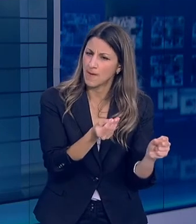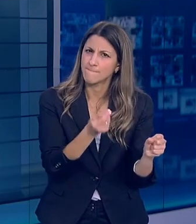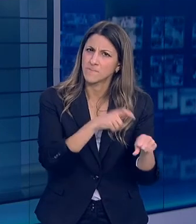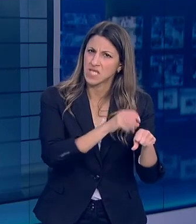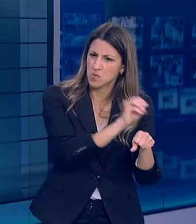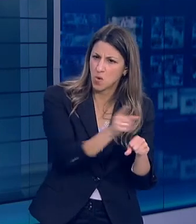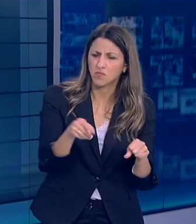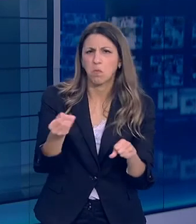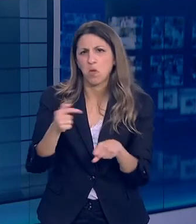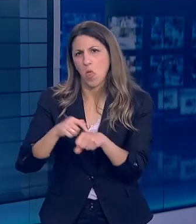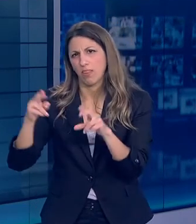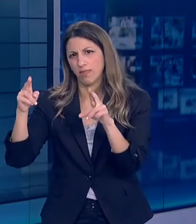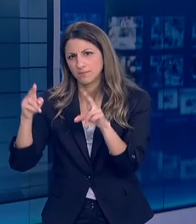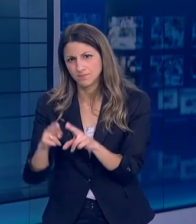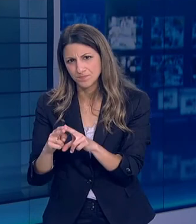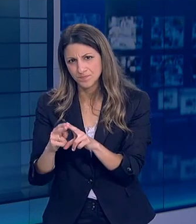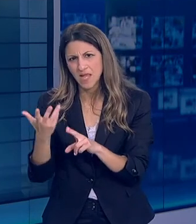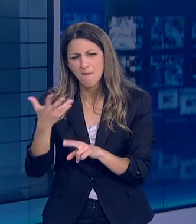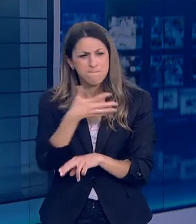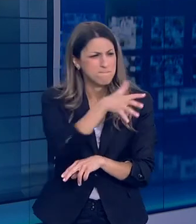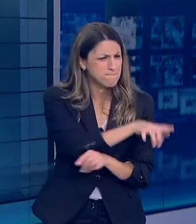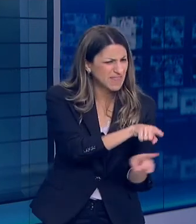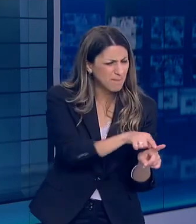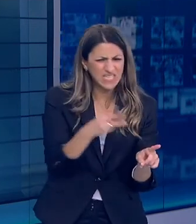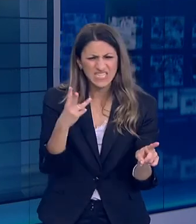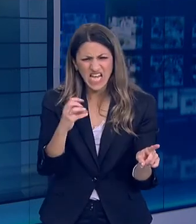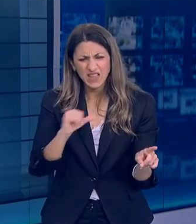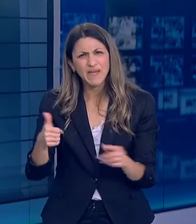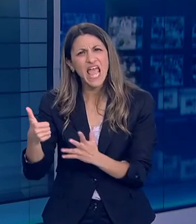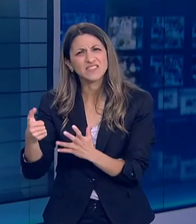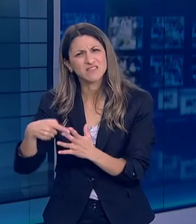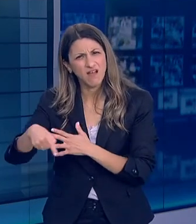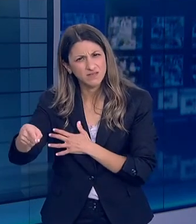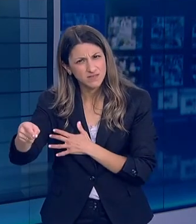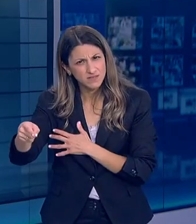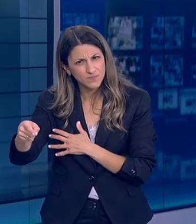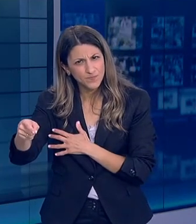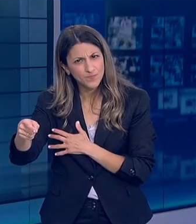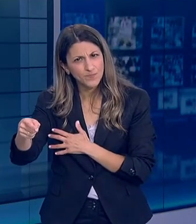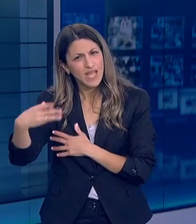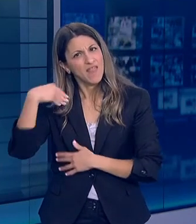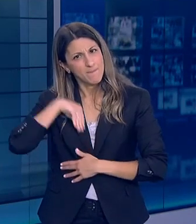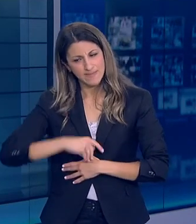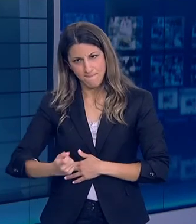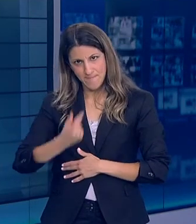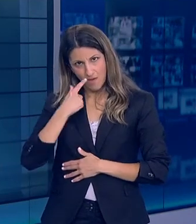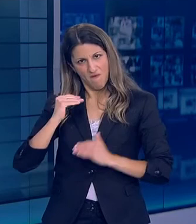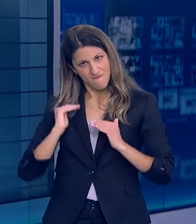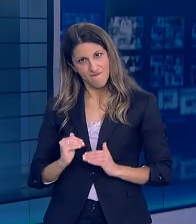πολύ λιγότερο Αλλά πέντε μέρες το ένα Και τριάντα με εξήντα μέρες το άλλο Που σημαίνει παραμένουν και αρκετό καιρό στον οργανισμός